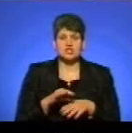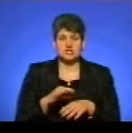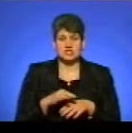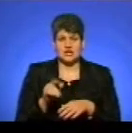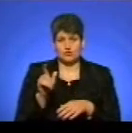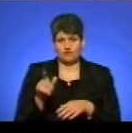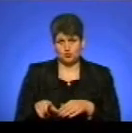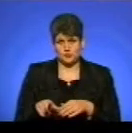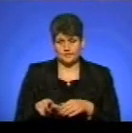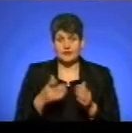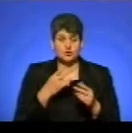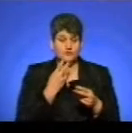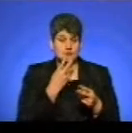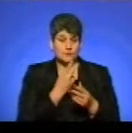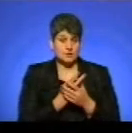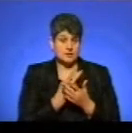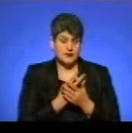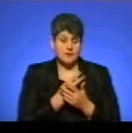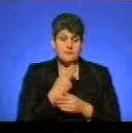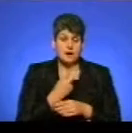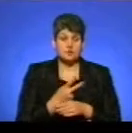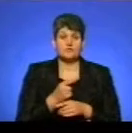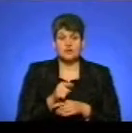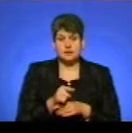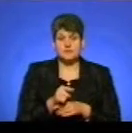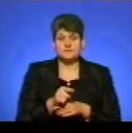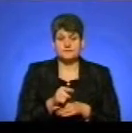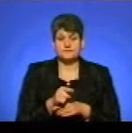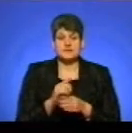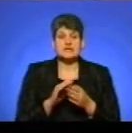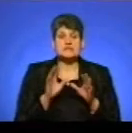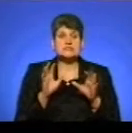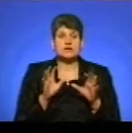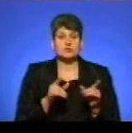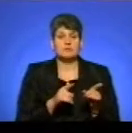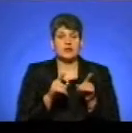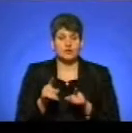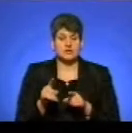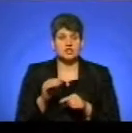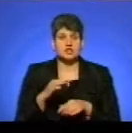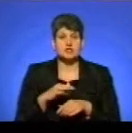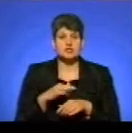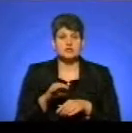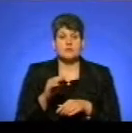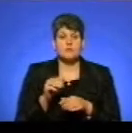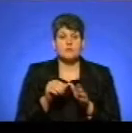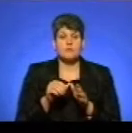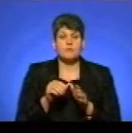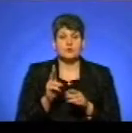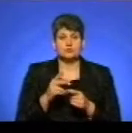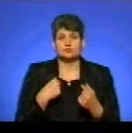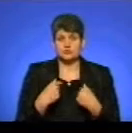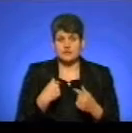Якщо вона спостерігає, бачить, вона, тобто, її статус переходить в статус жертва, чи постраждала від насильства.